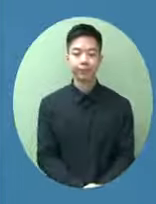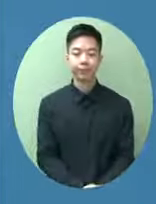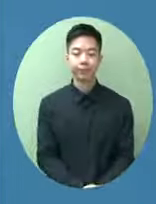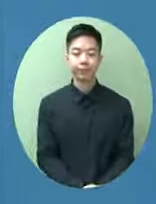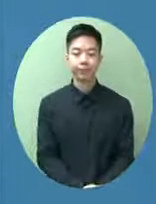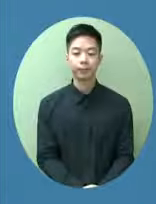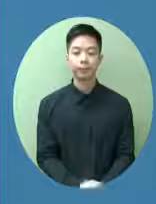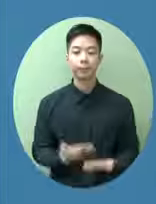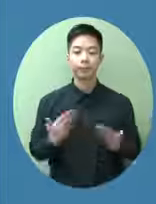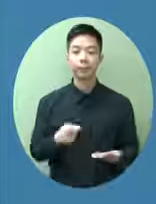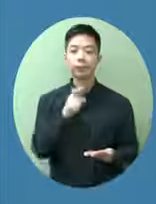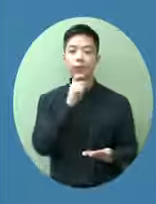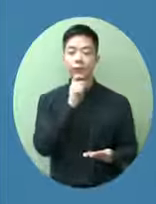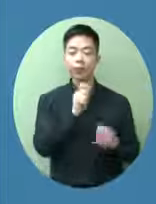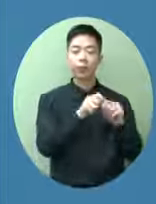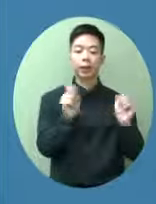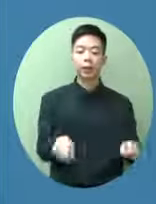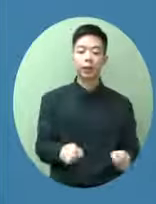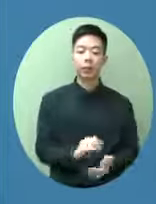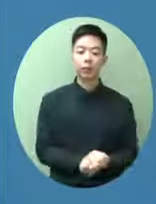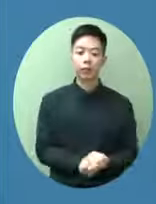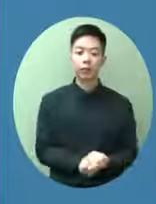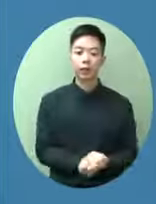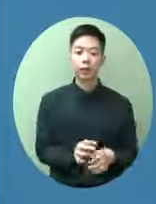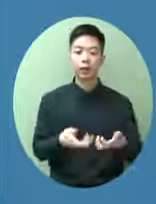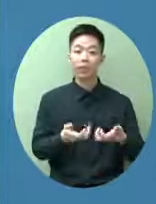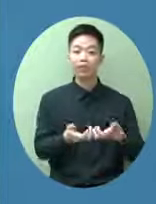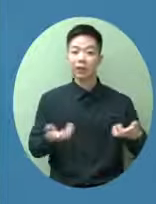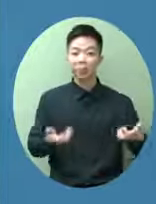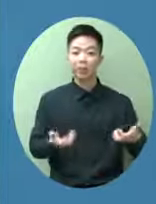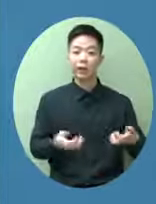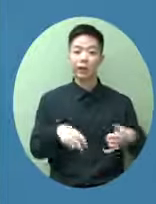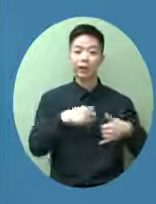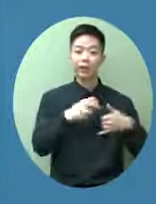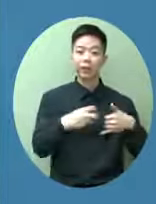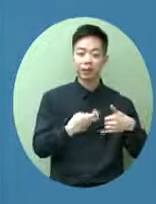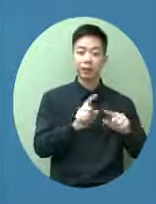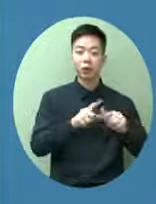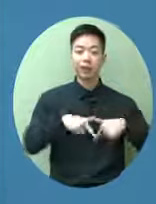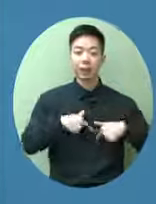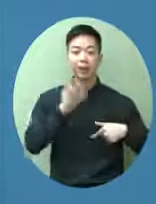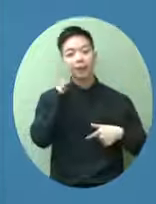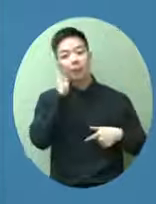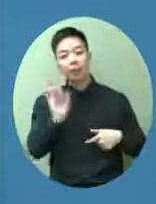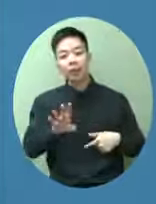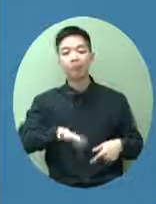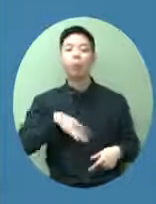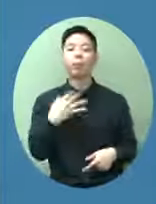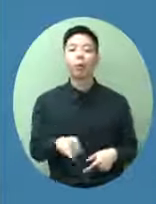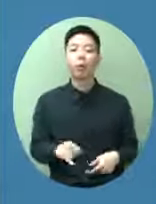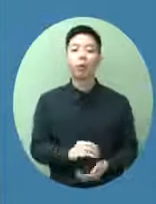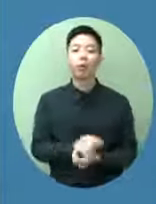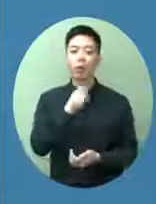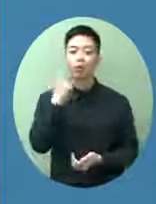現在又有一個問題就是這些檢疫設施的量不夠因為在外面等回來的香港居民數目